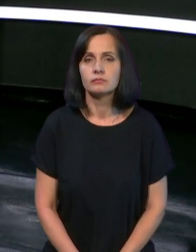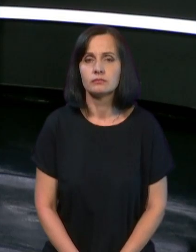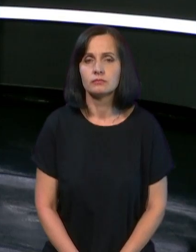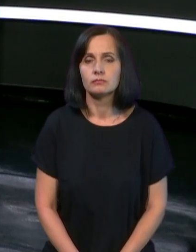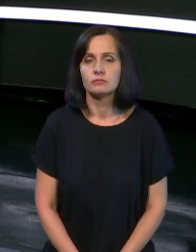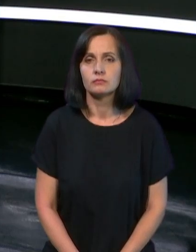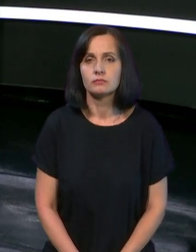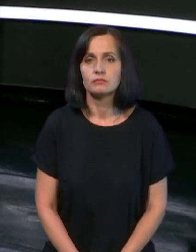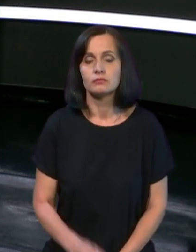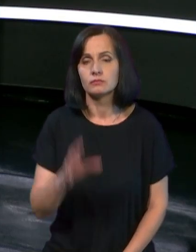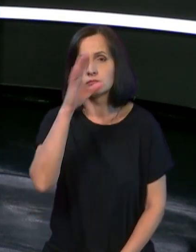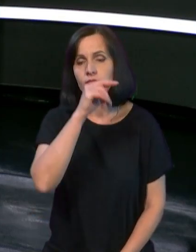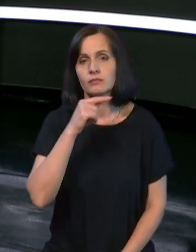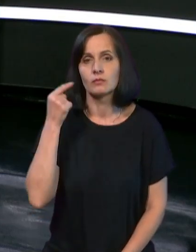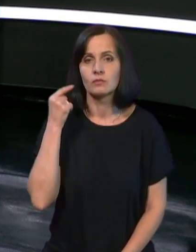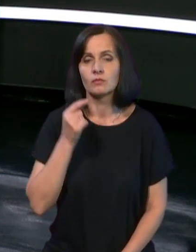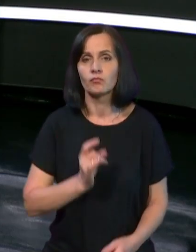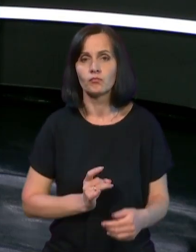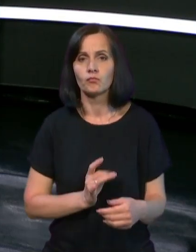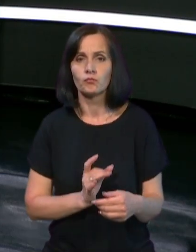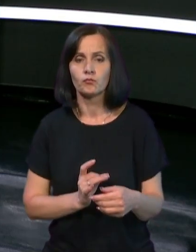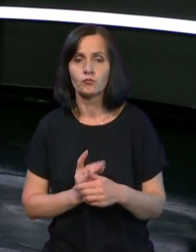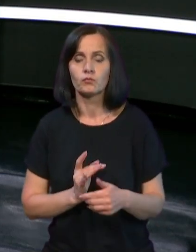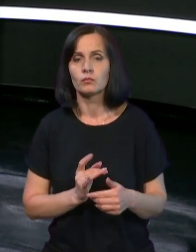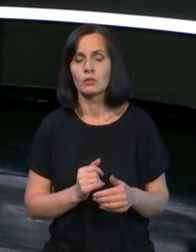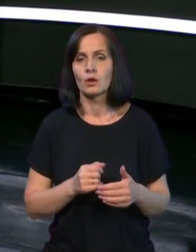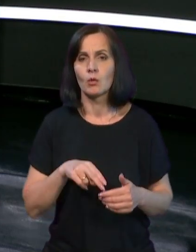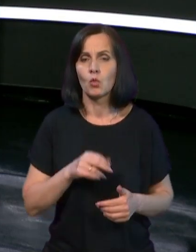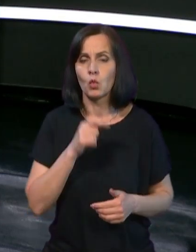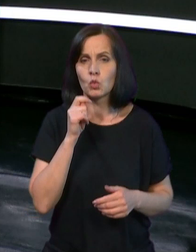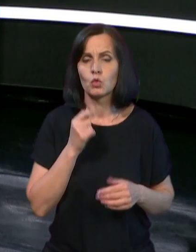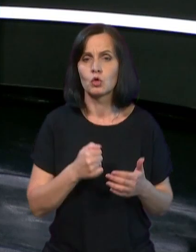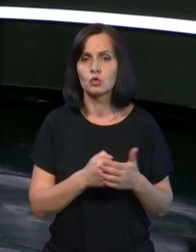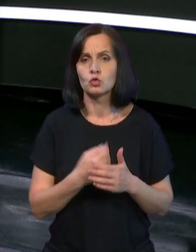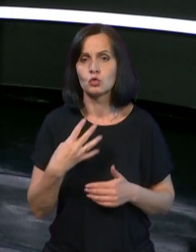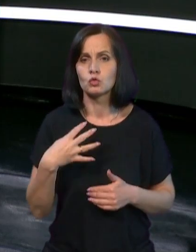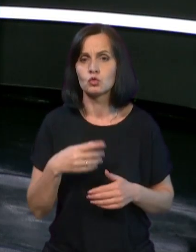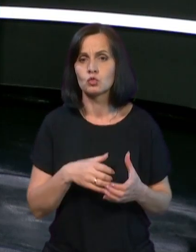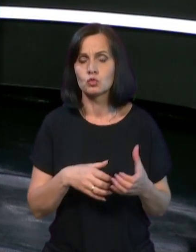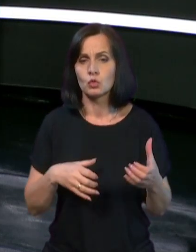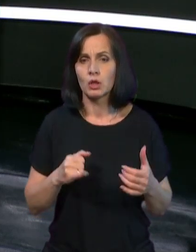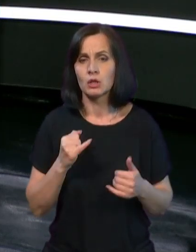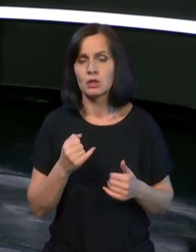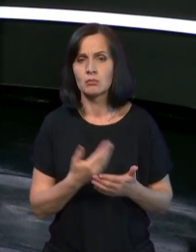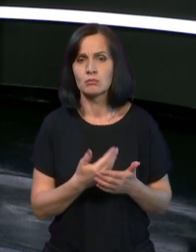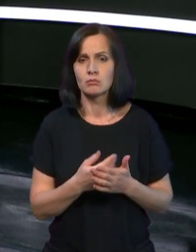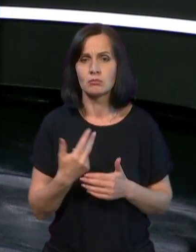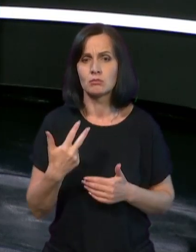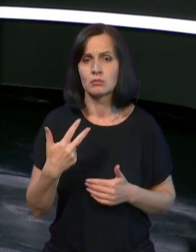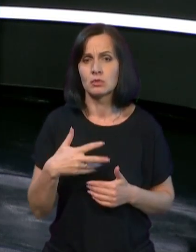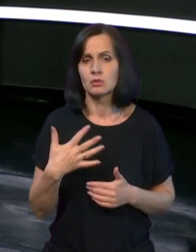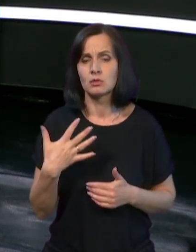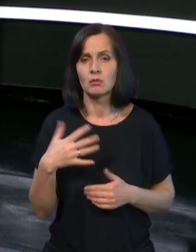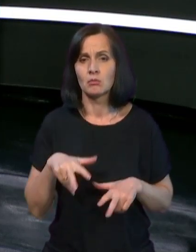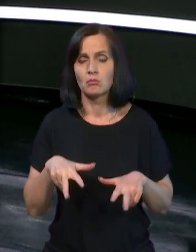Уночі Росія випустила по Україні до 40 крилатих ракет та близько 35 дронів. Далося збити